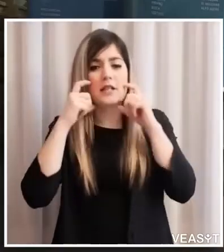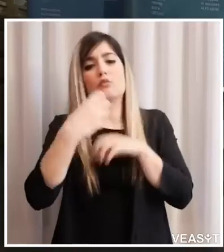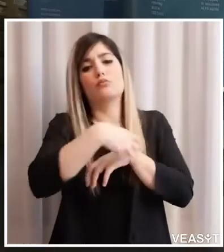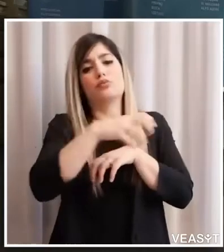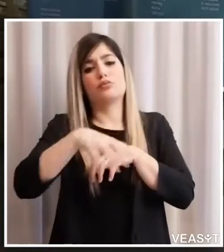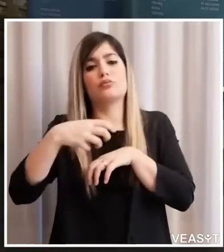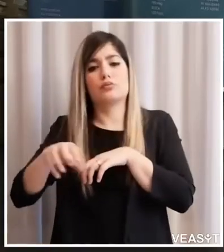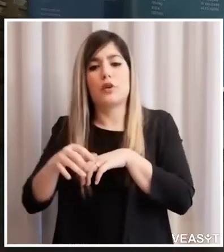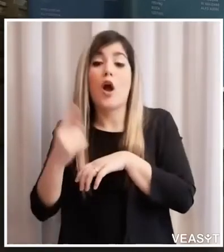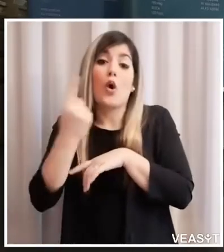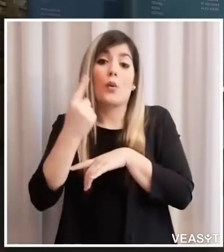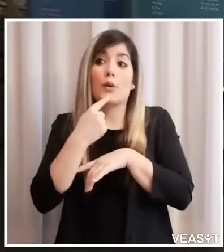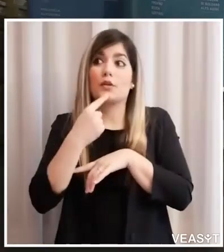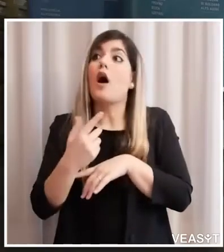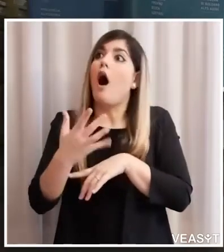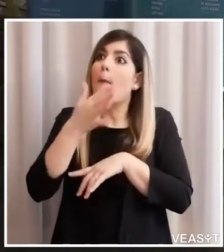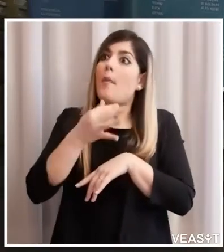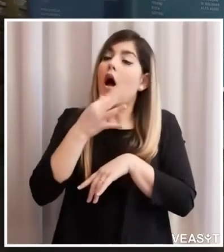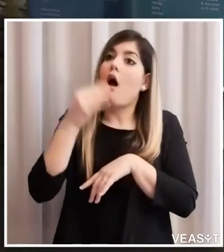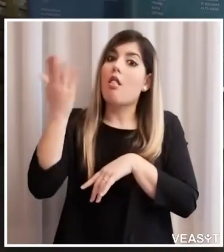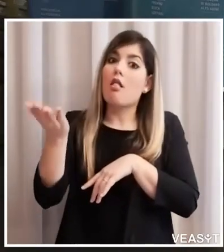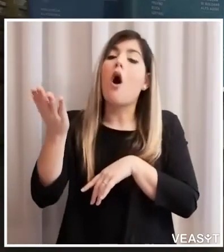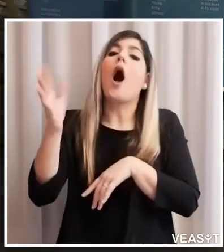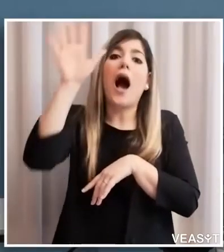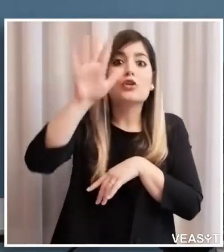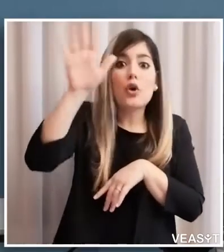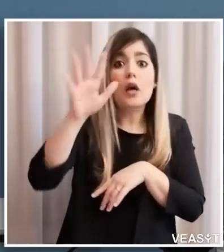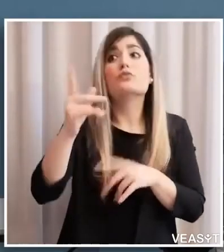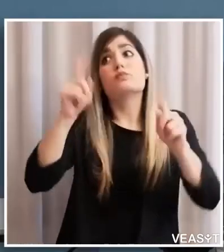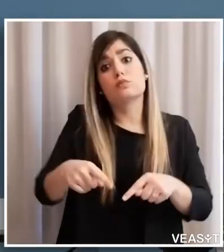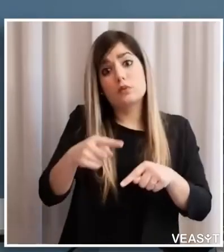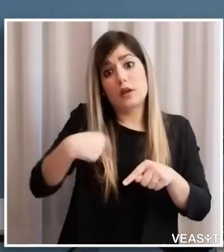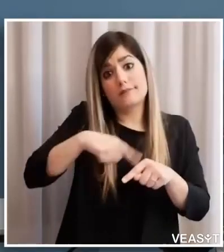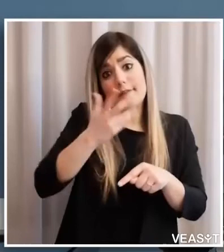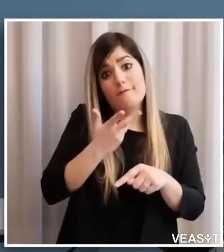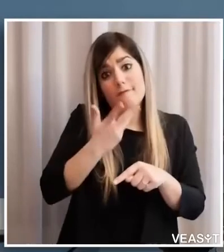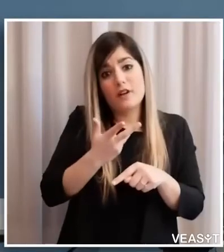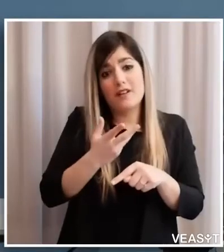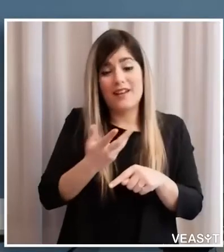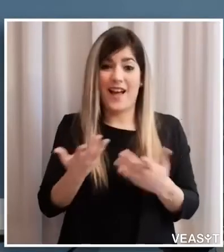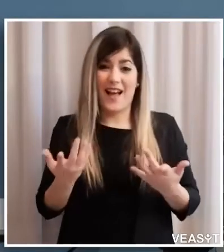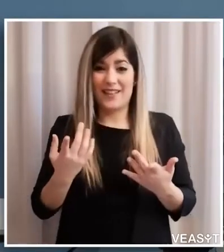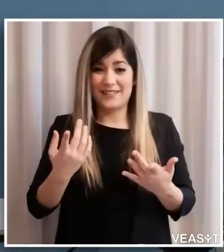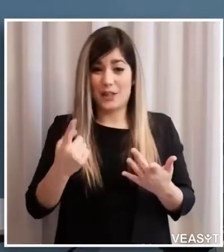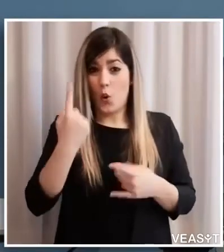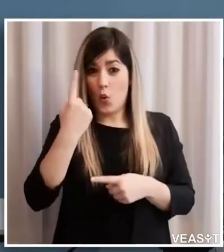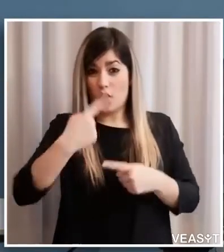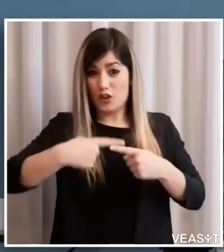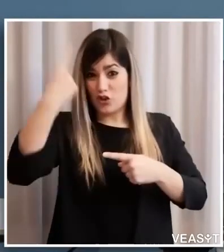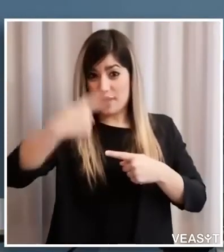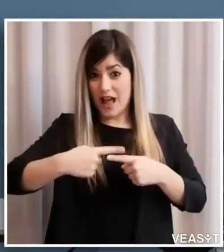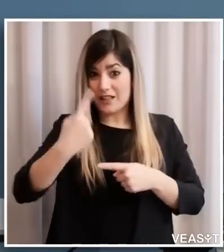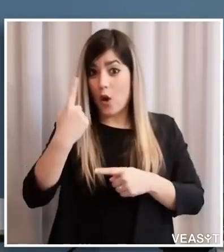non lo fanno in alto alice faccio presente perché per una giornata dovremmo distribuire un milione per una giornata se facciamo una cosa seria